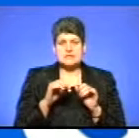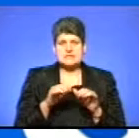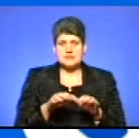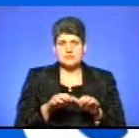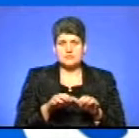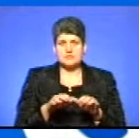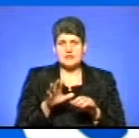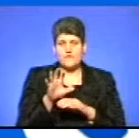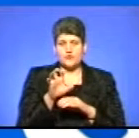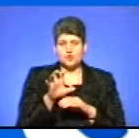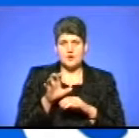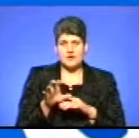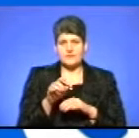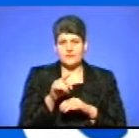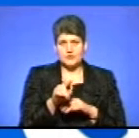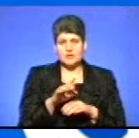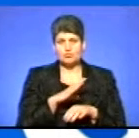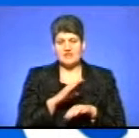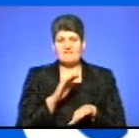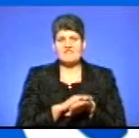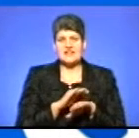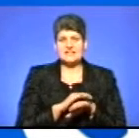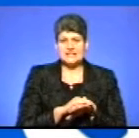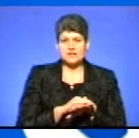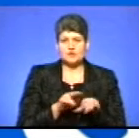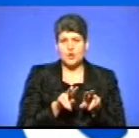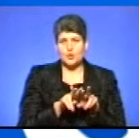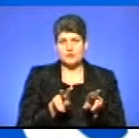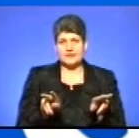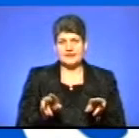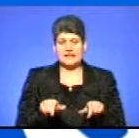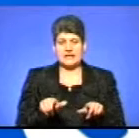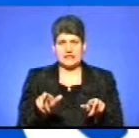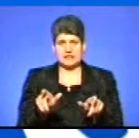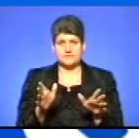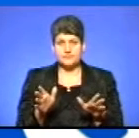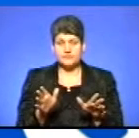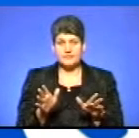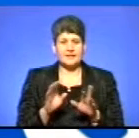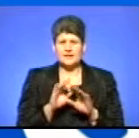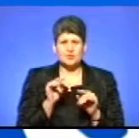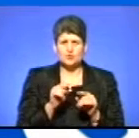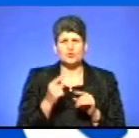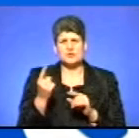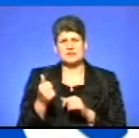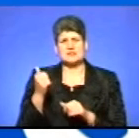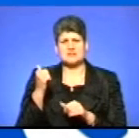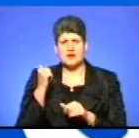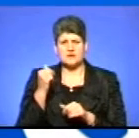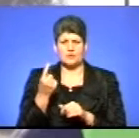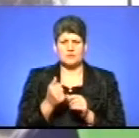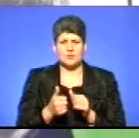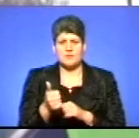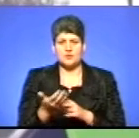на фотографіях. І вони були фактично десь на одній лінії, мається на увазі. Тобто не те, що один десь там позаду, а один